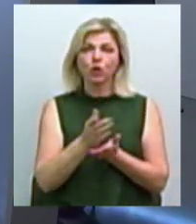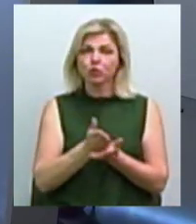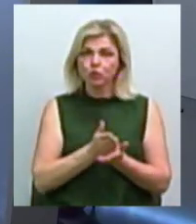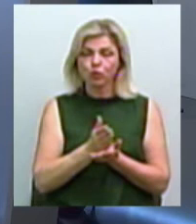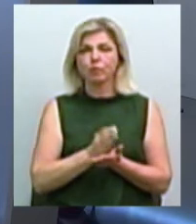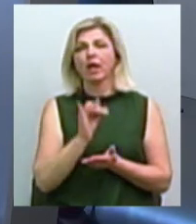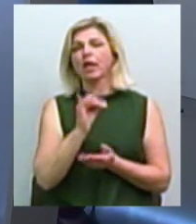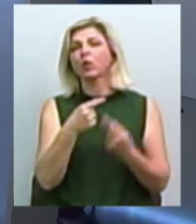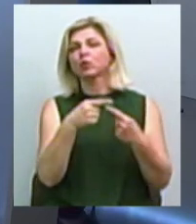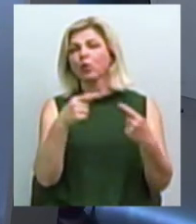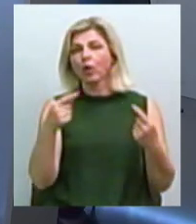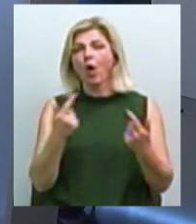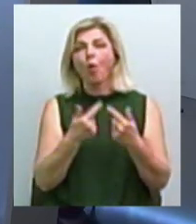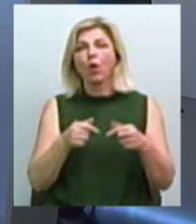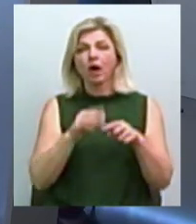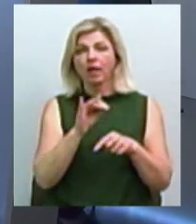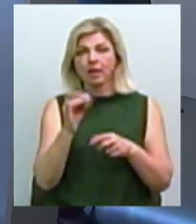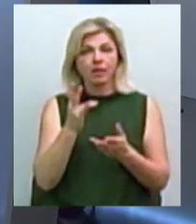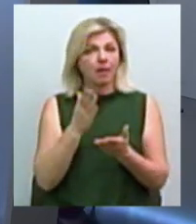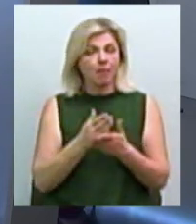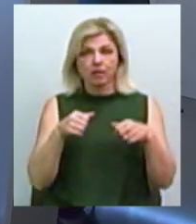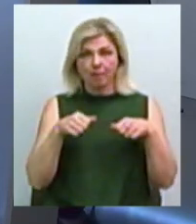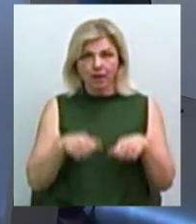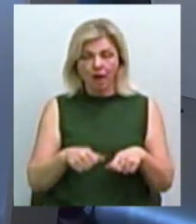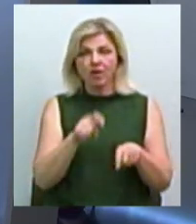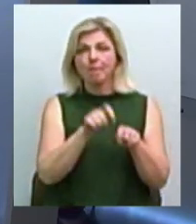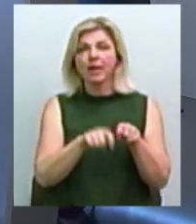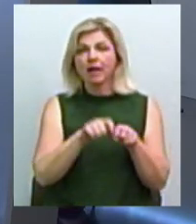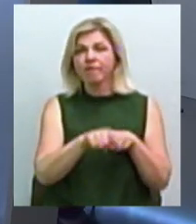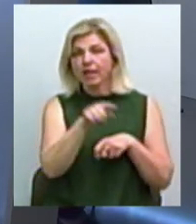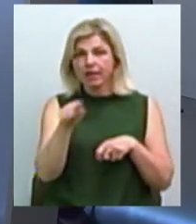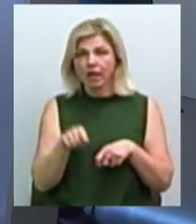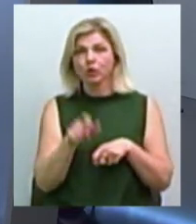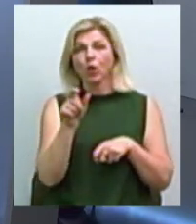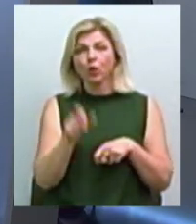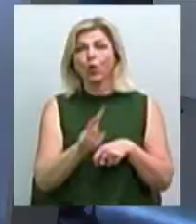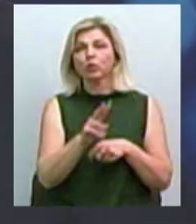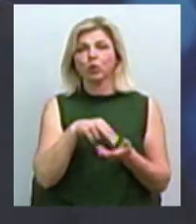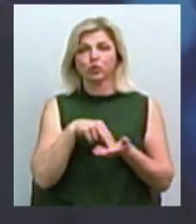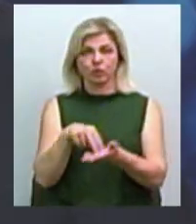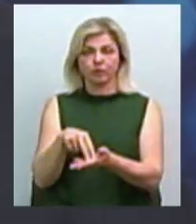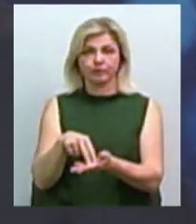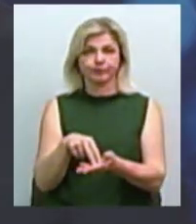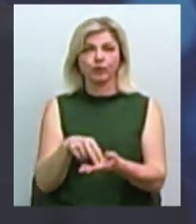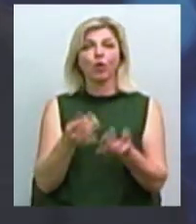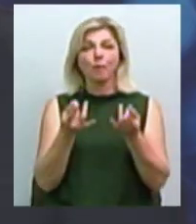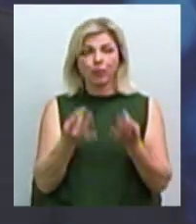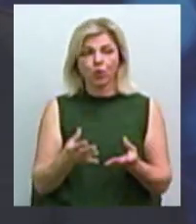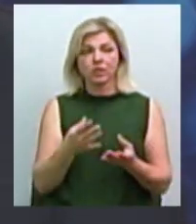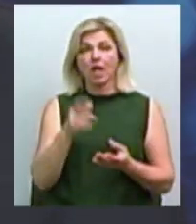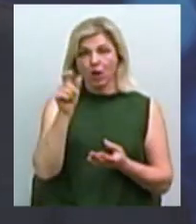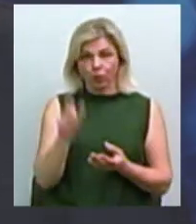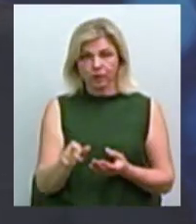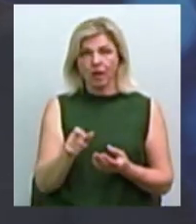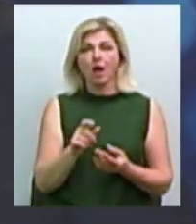ніякий представник контролюючого органу не мають права сьогодні перевірити суб'єкта якихось стає. Я не говорю підприємницької діяльності, просто фізично